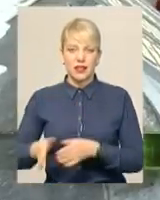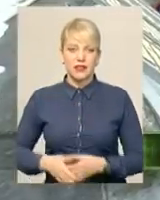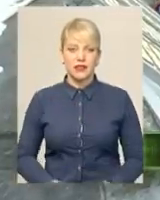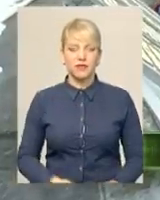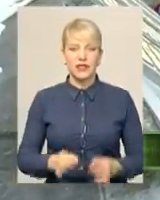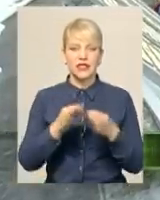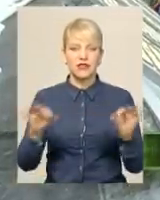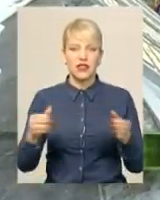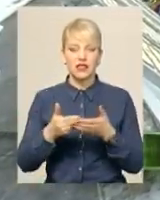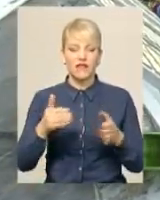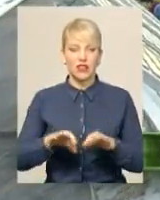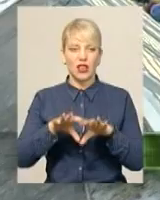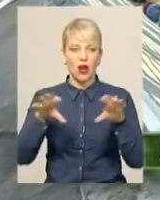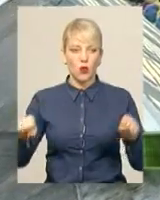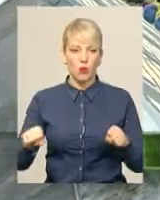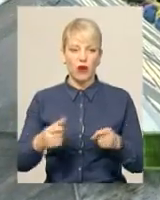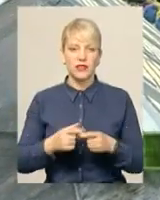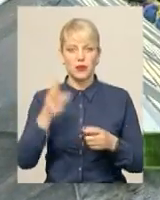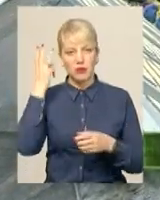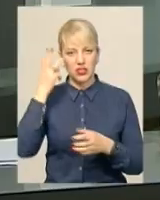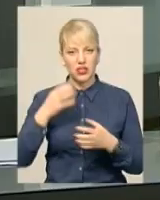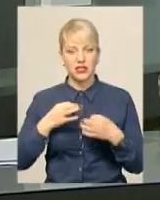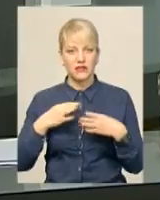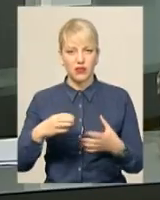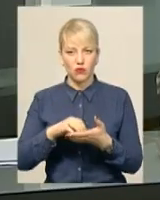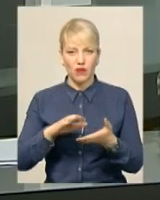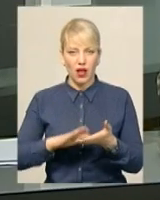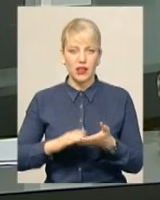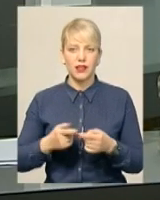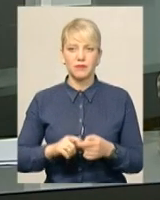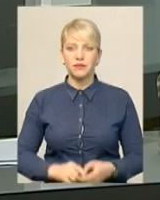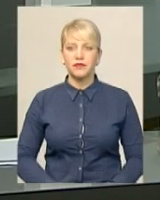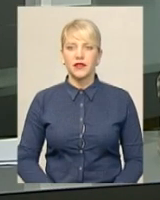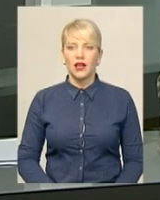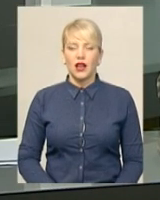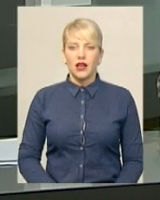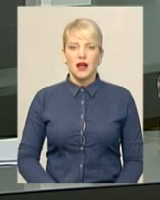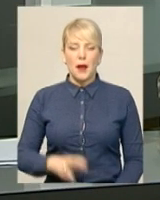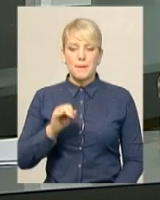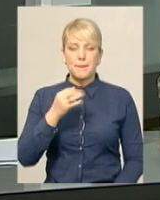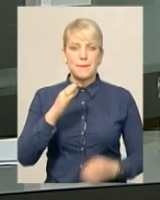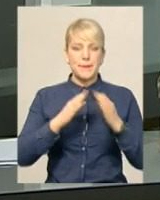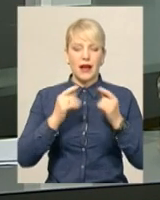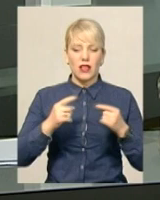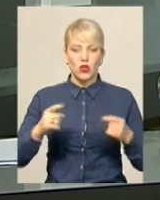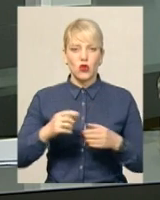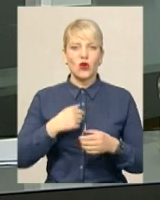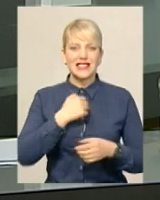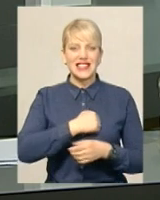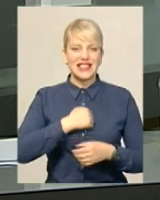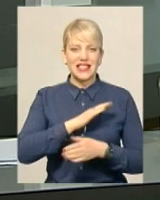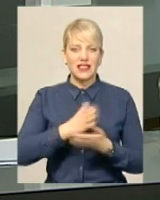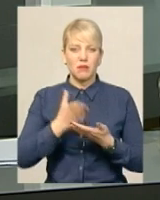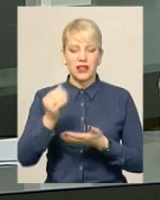хмельничани вшанували пам'ять визволителів міста. Майно з лісних неплатників аліментів почали описувати мобільні